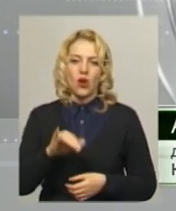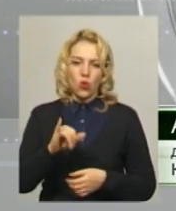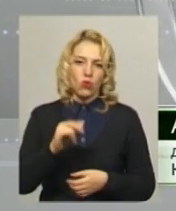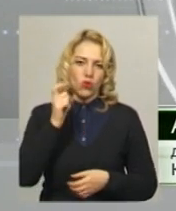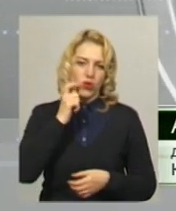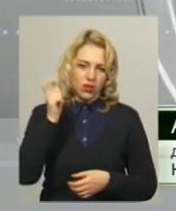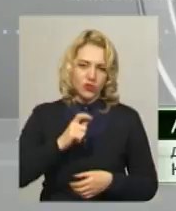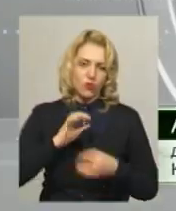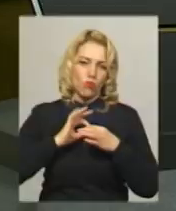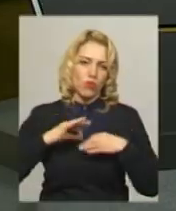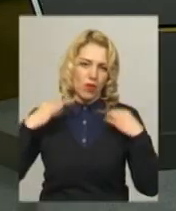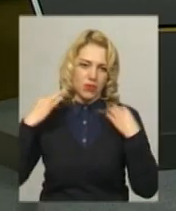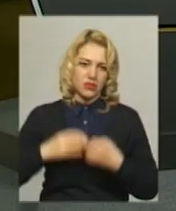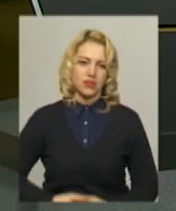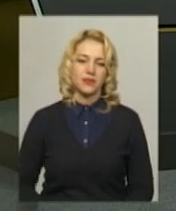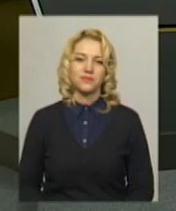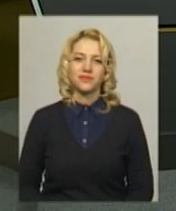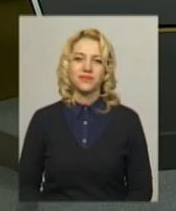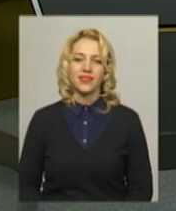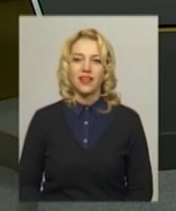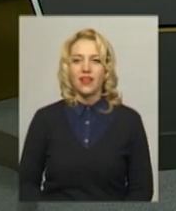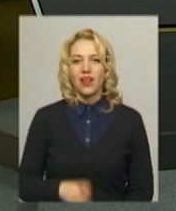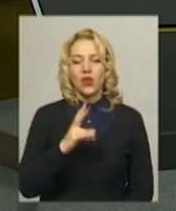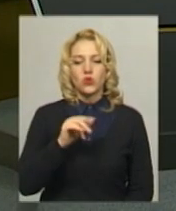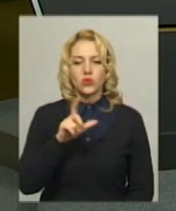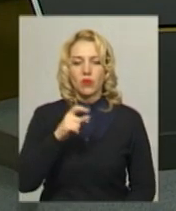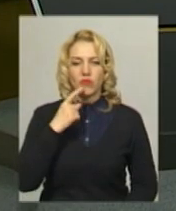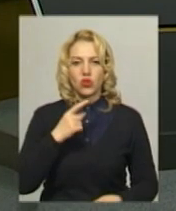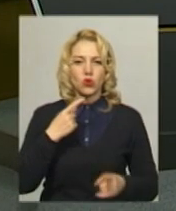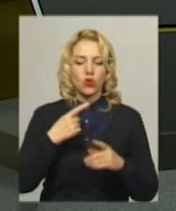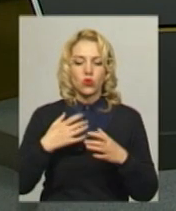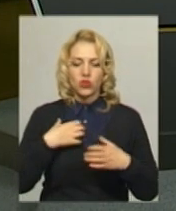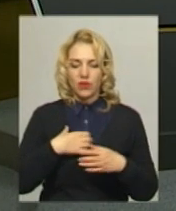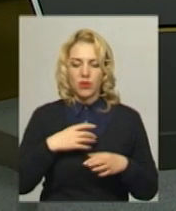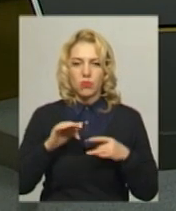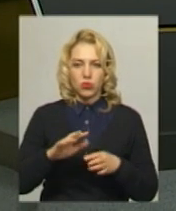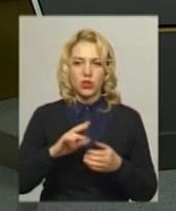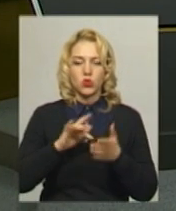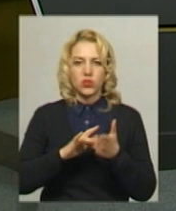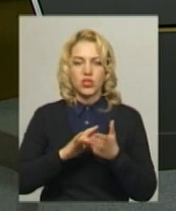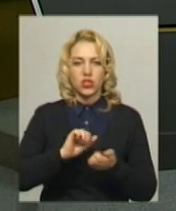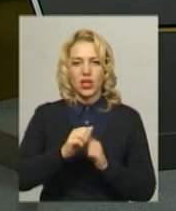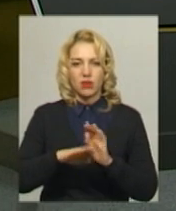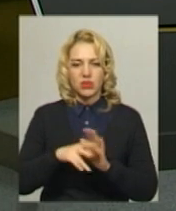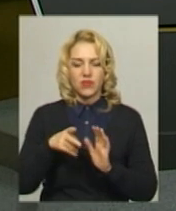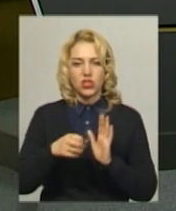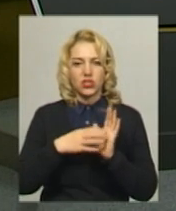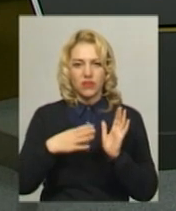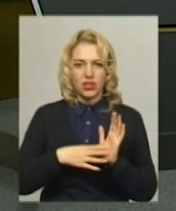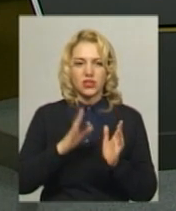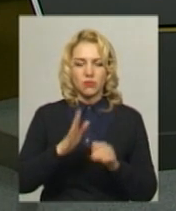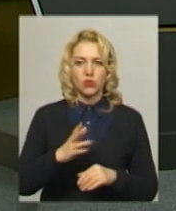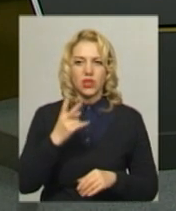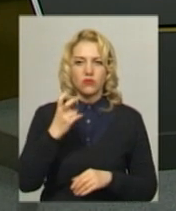намисті. Альона Козема додає, ключовими подіями туристичного кам'янця в 2019-му стане